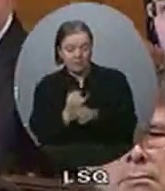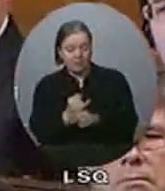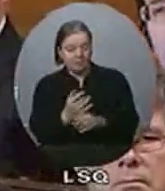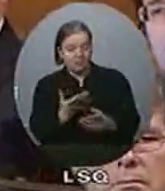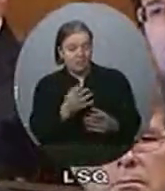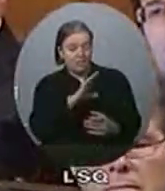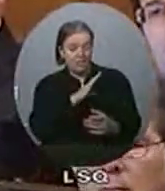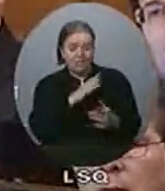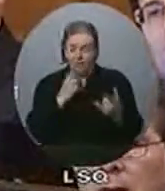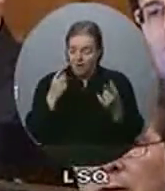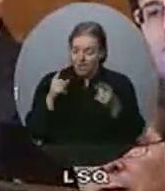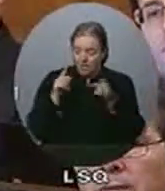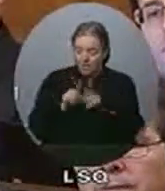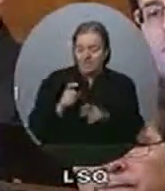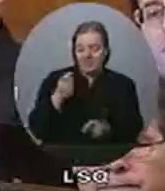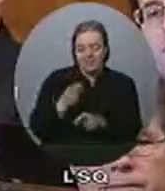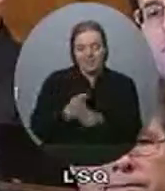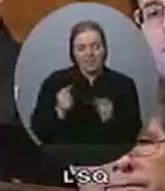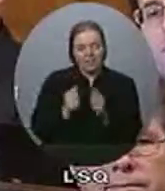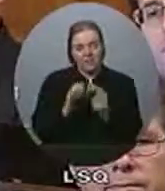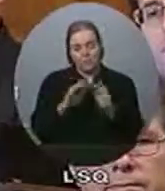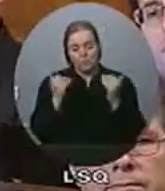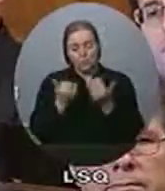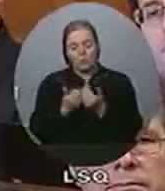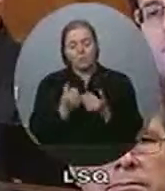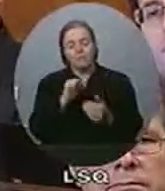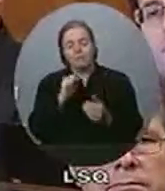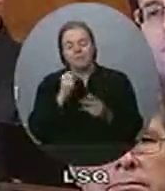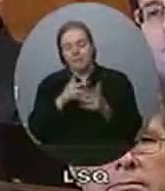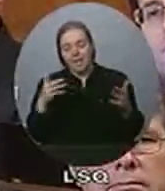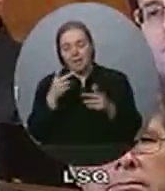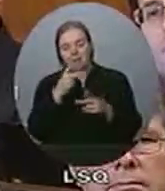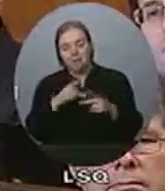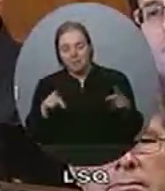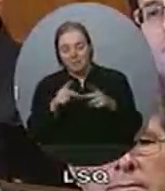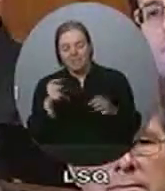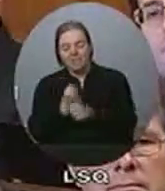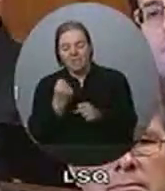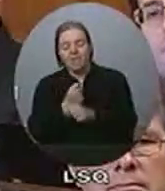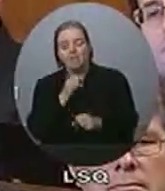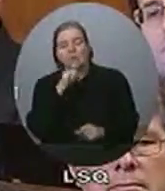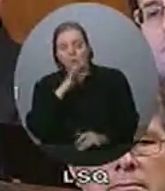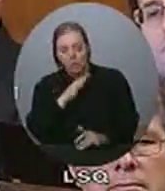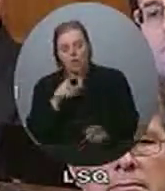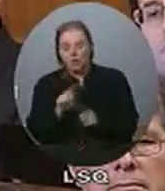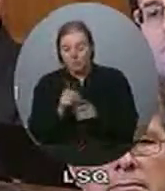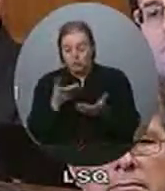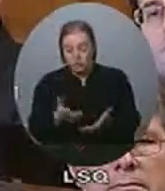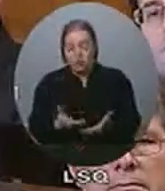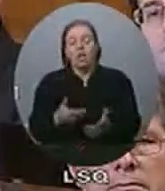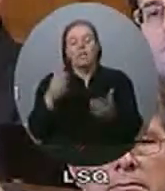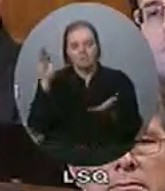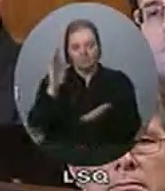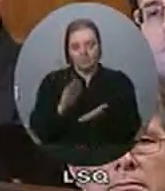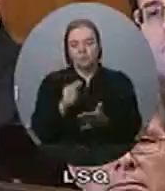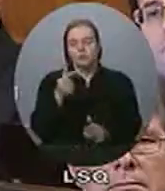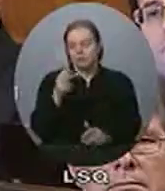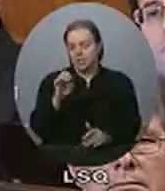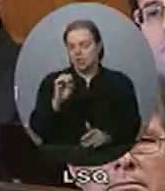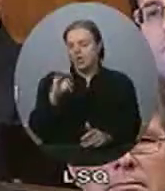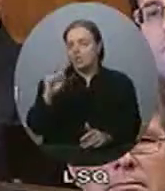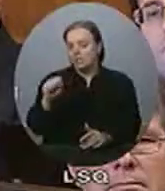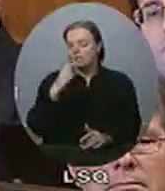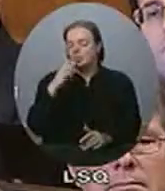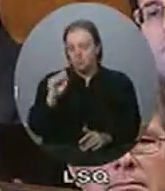un accord contraignant avec tous les grands émetteurs.'est comme ça qu'on réduira réellement les GES. Et